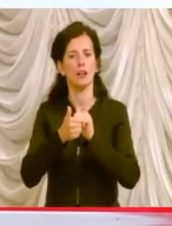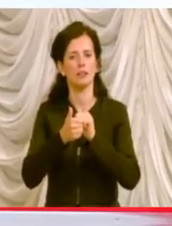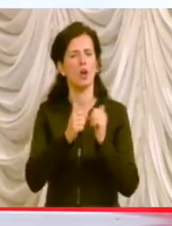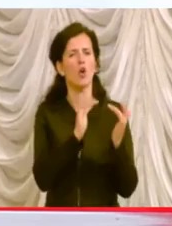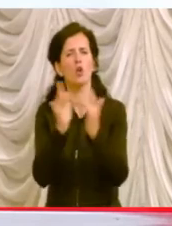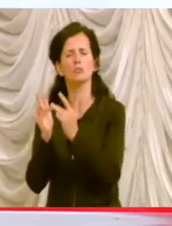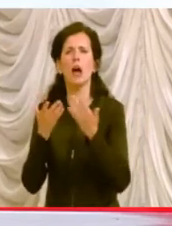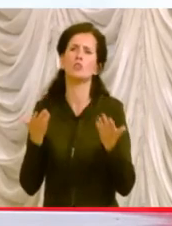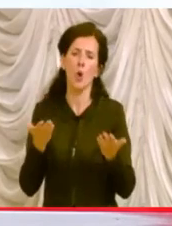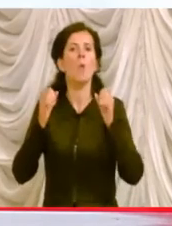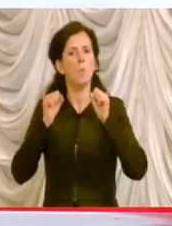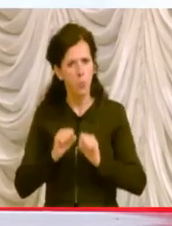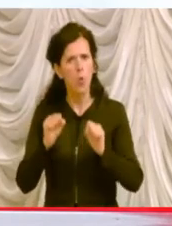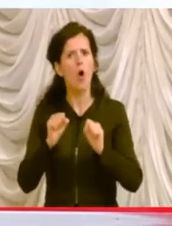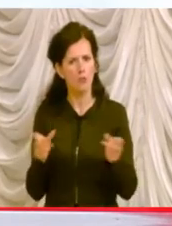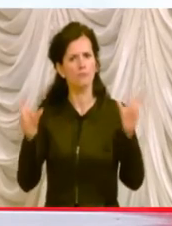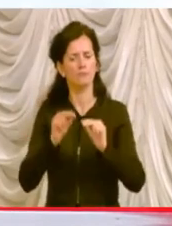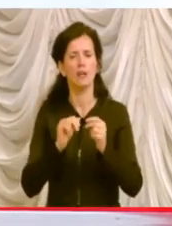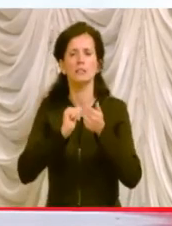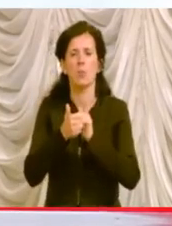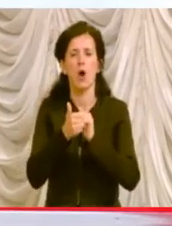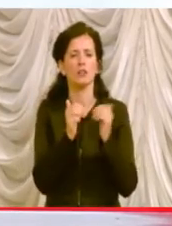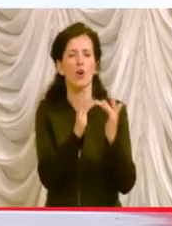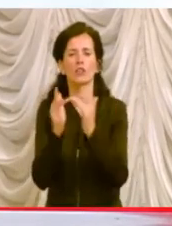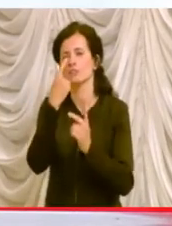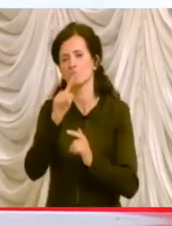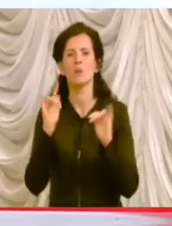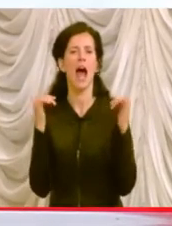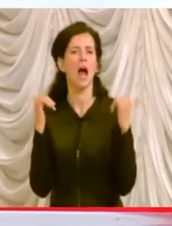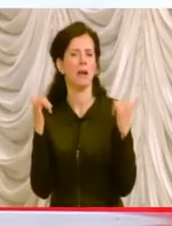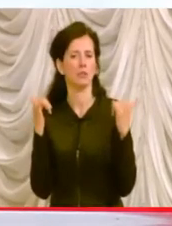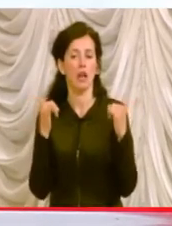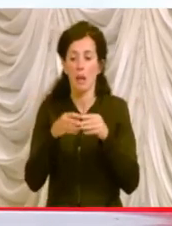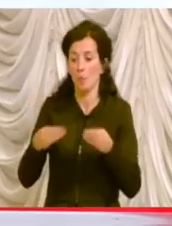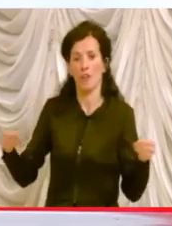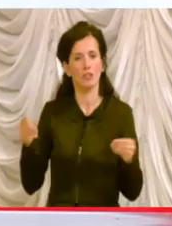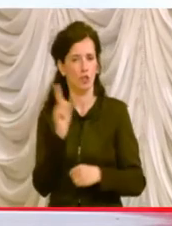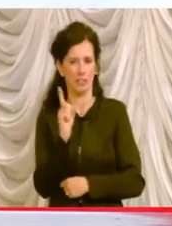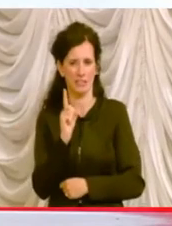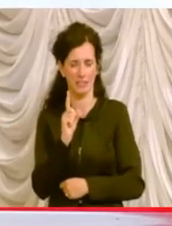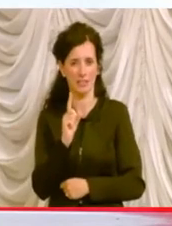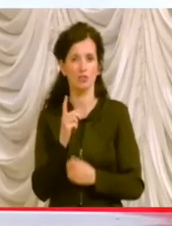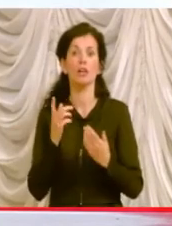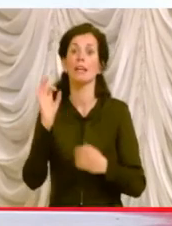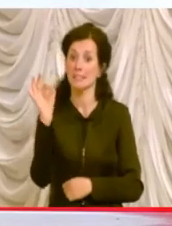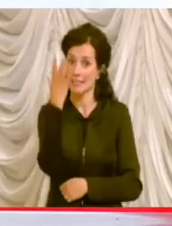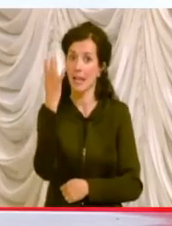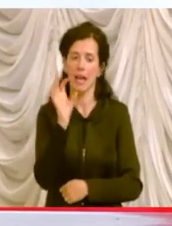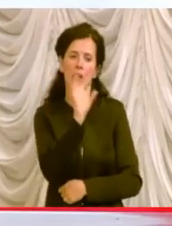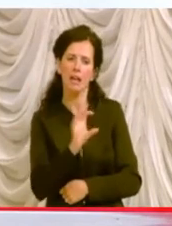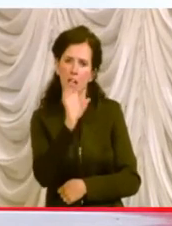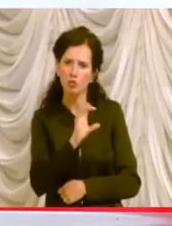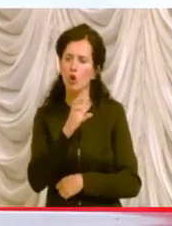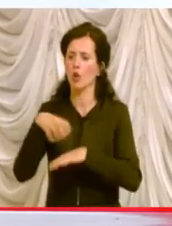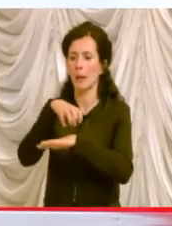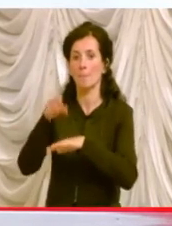meglio possono riprendere gli sport anche di contatto, quelli amatoriali ovviamente non professionistici, se le regioni ma anche il Ministro dello